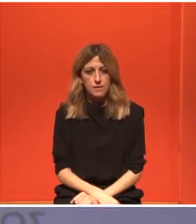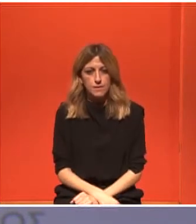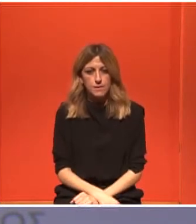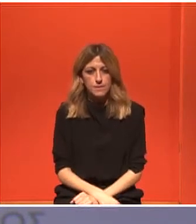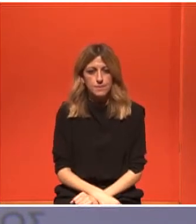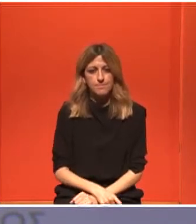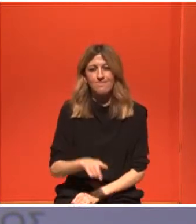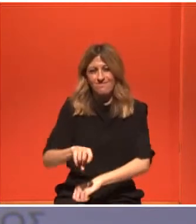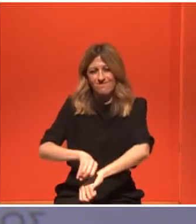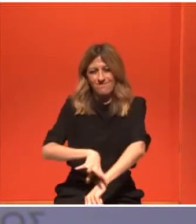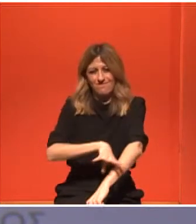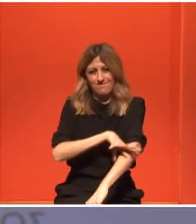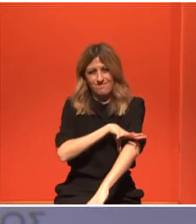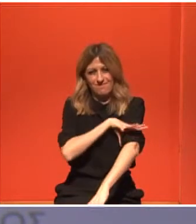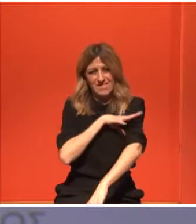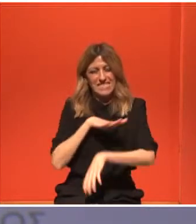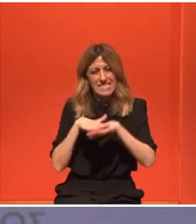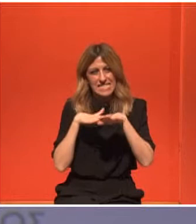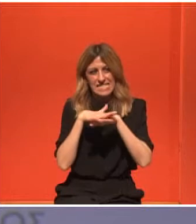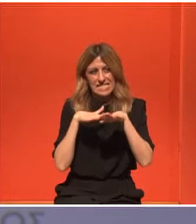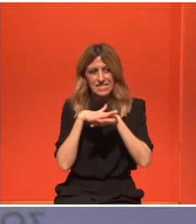Συγγνώμη. Λοιπόν.